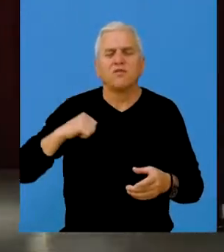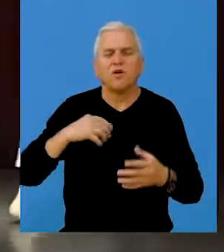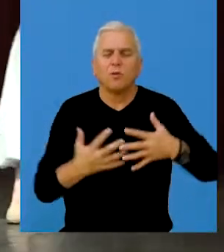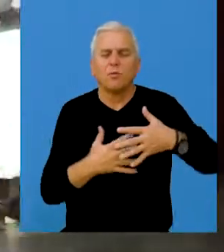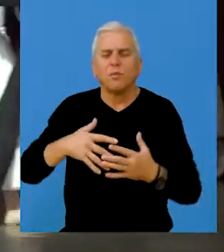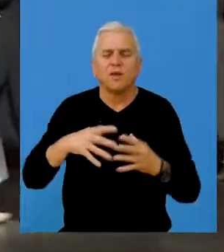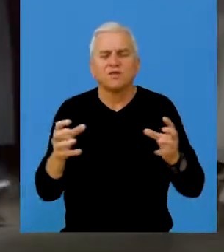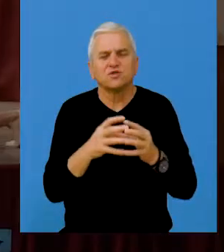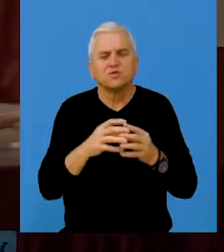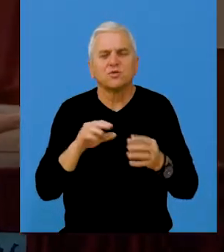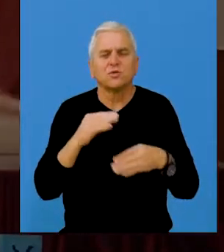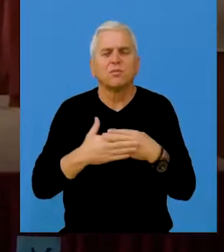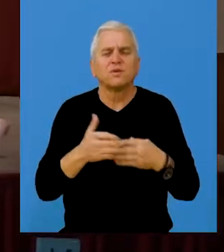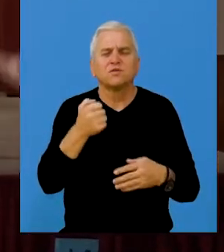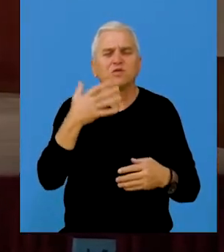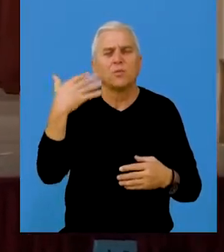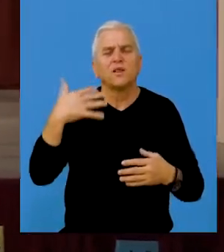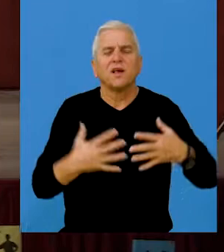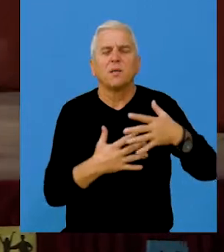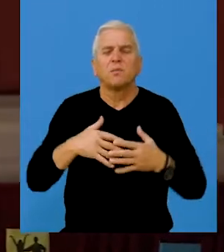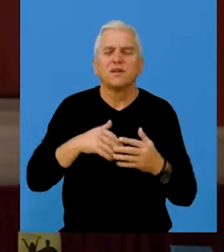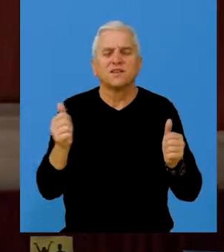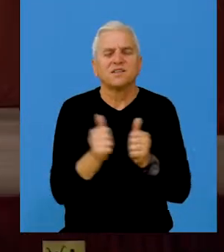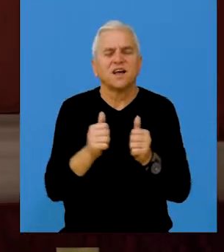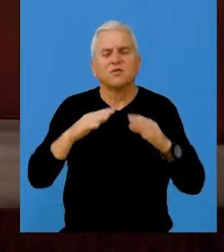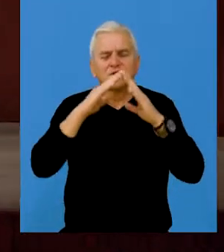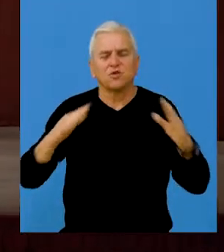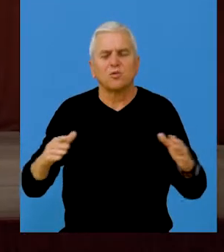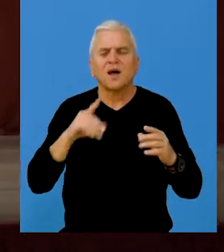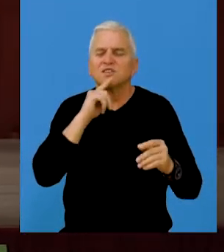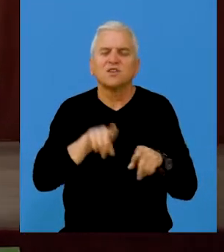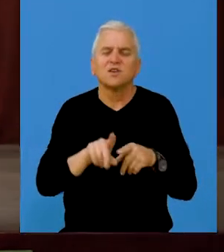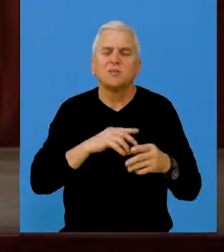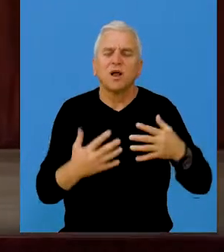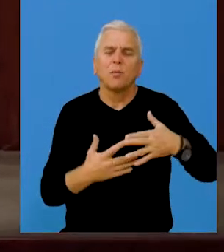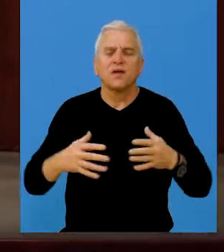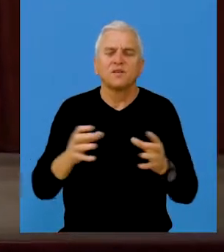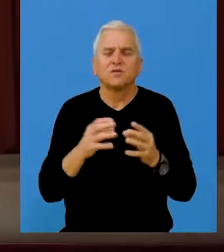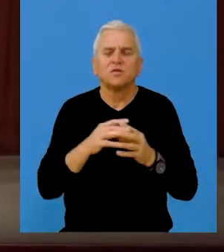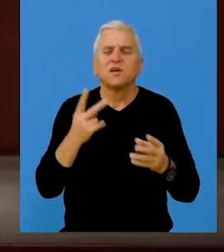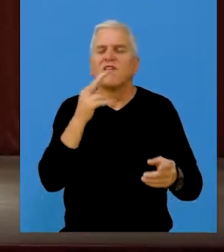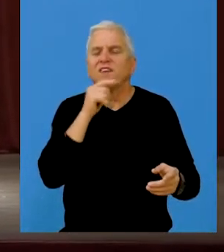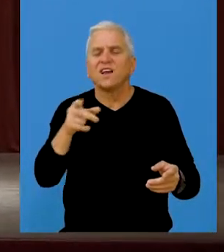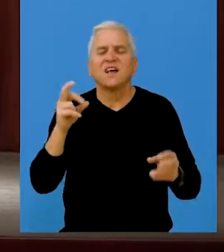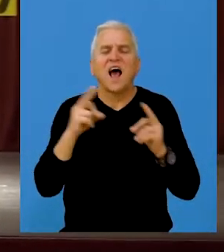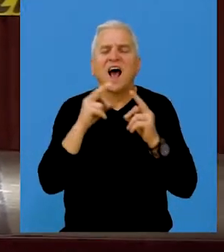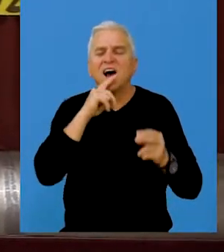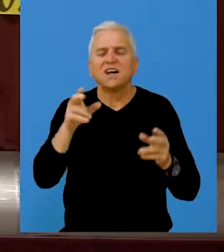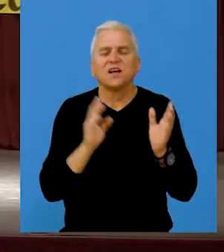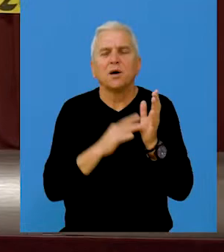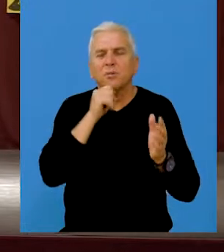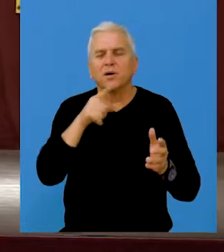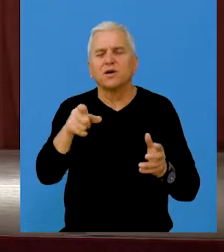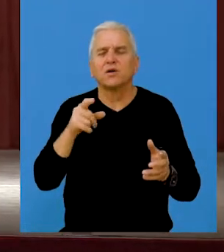vojvođanskih plesnih grupa sa oko 150 plesača. Pored domaćina nastupile su plesne grupe Venus Plus i Zade,